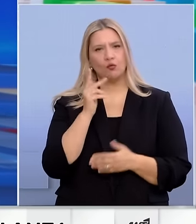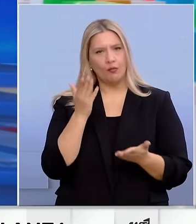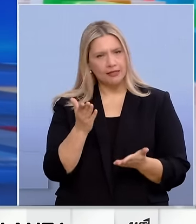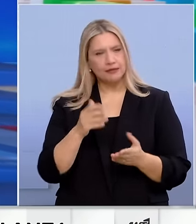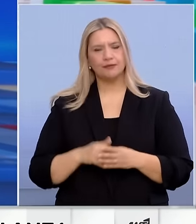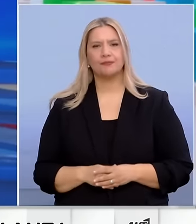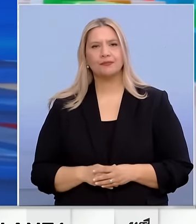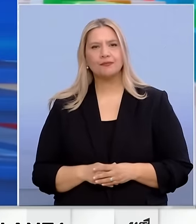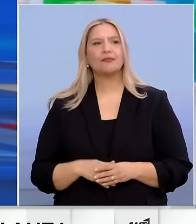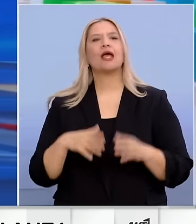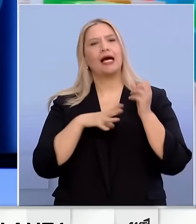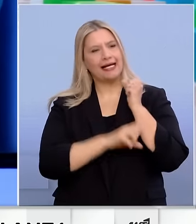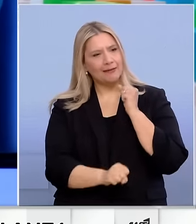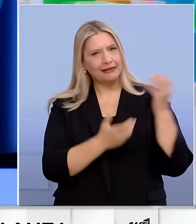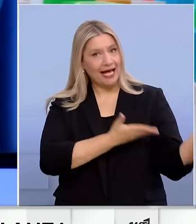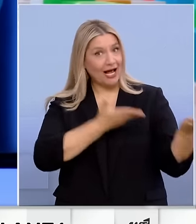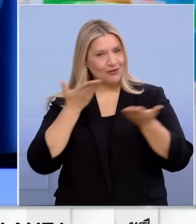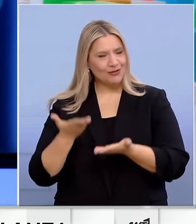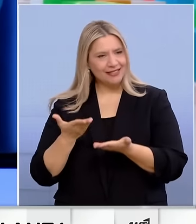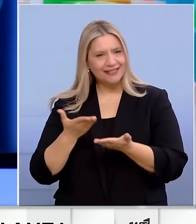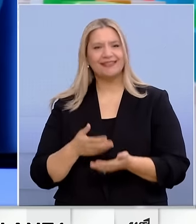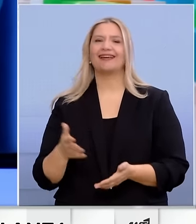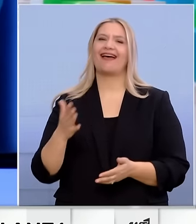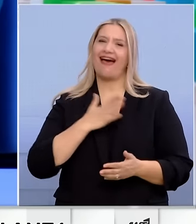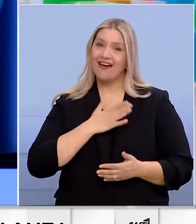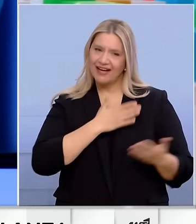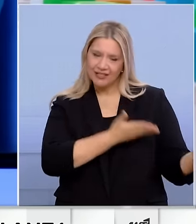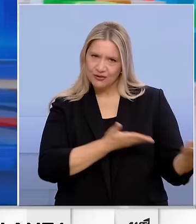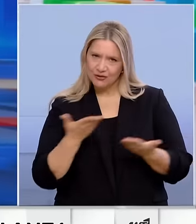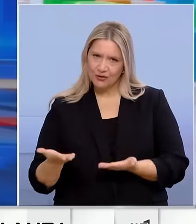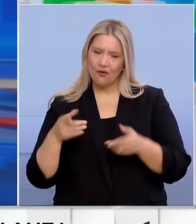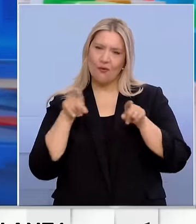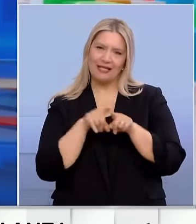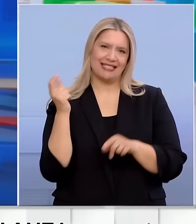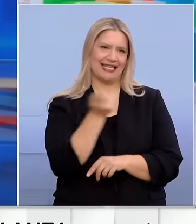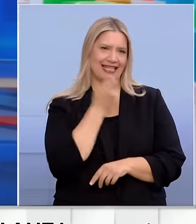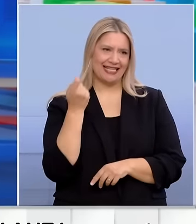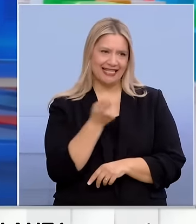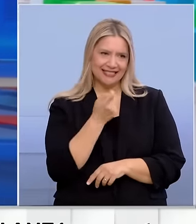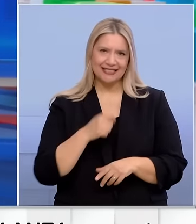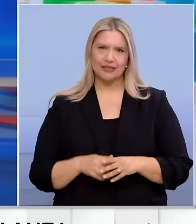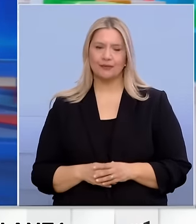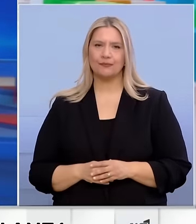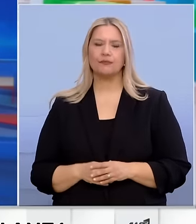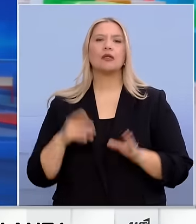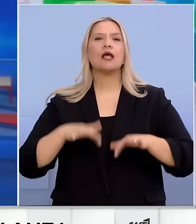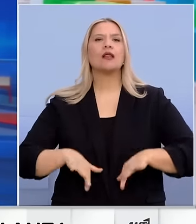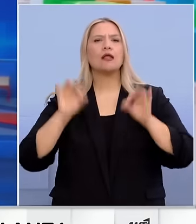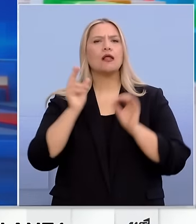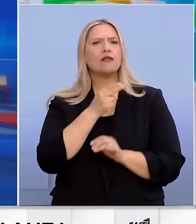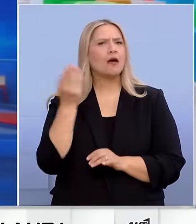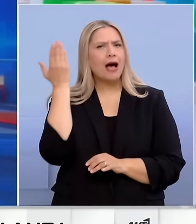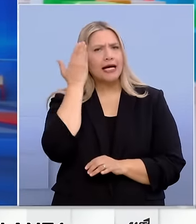τον κύριο Δημήτρη Κουτσούμπα. Γραμματέα, καλώς ορίσατε. Ευχαριστώ που είστε μαζί μας στο δελτίο μας. Θα ξεκινήσω με το θέμα της